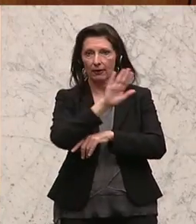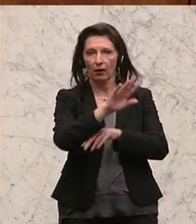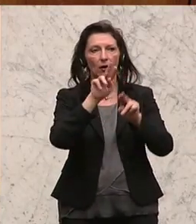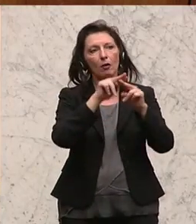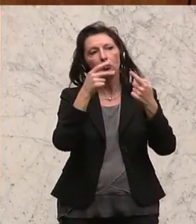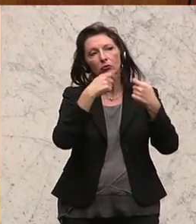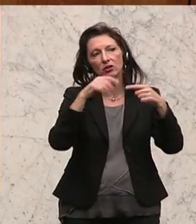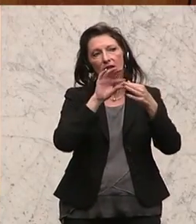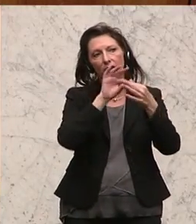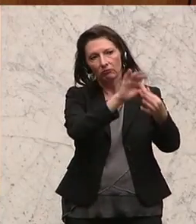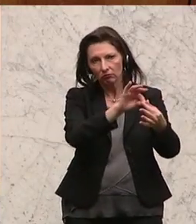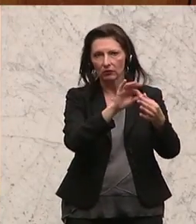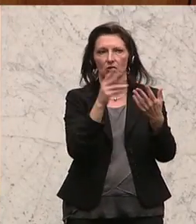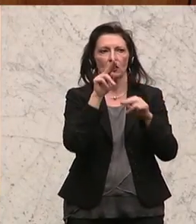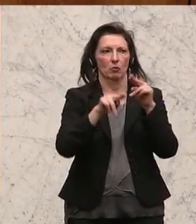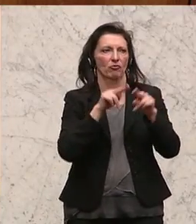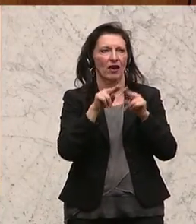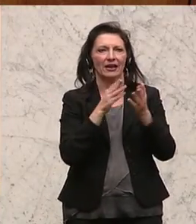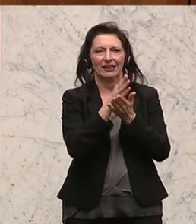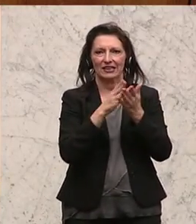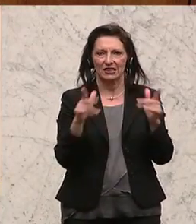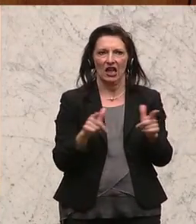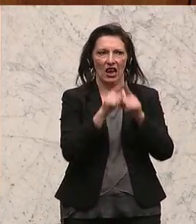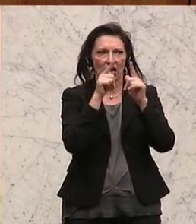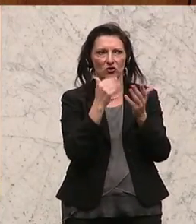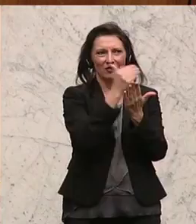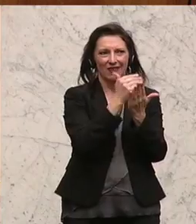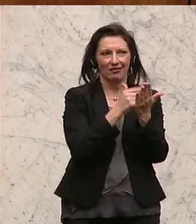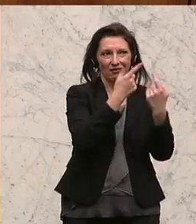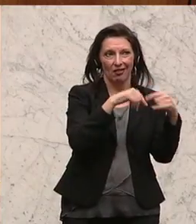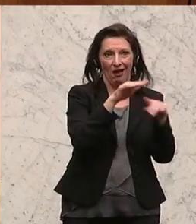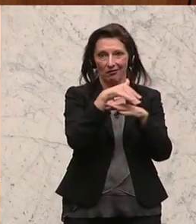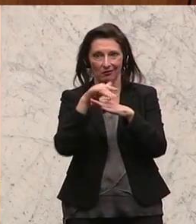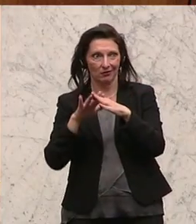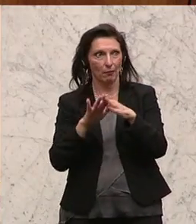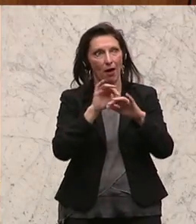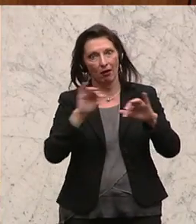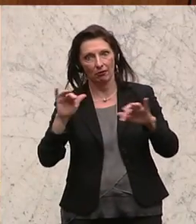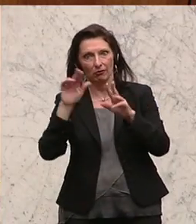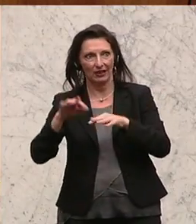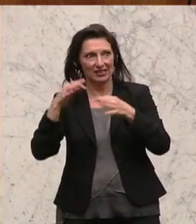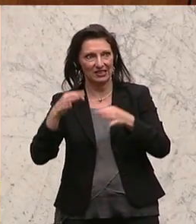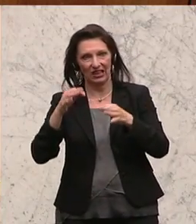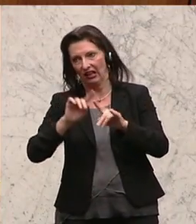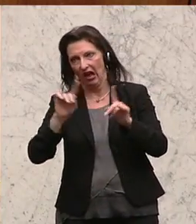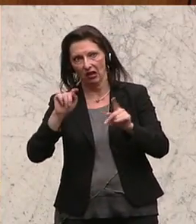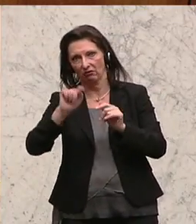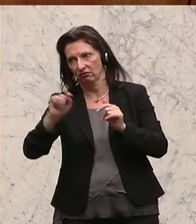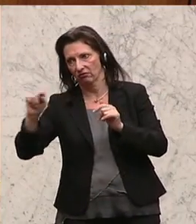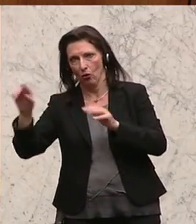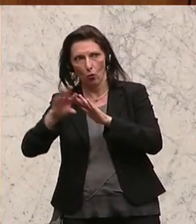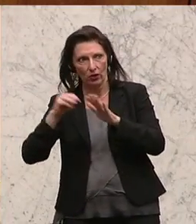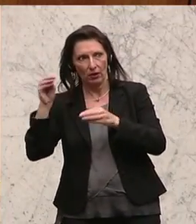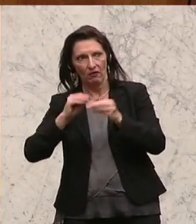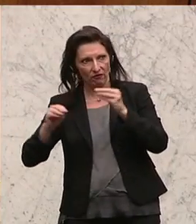betreffend und für die Erstellung der Pflegedienstleistungsstatistiken erforderlichen Daten des Landes, der Gemeinden ausgegliederter Rechtsträger und sonstige Institutionen und Unternehmen sowie